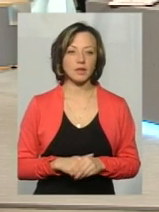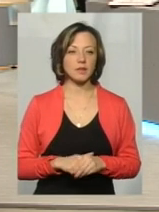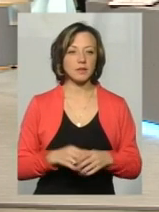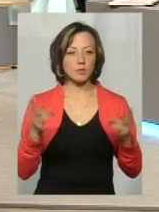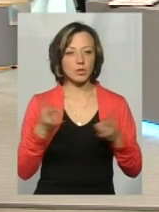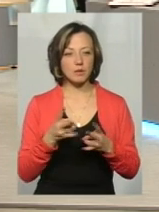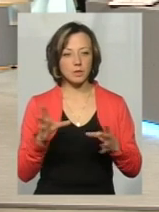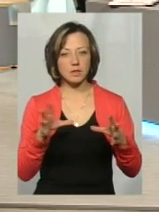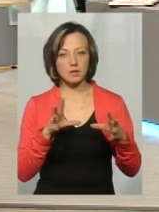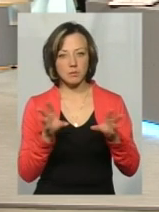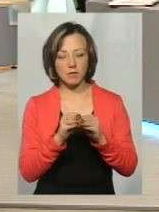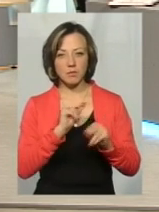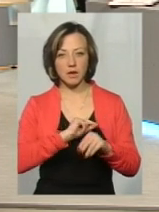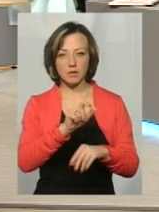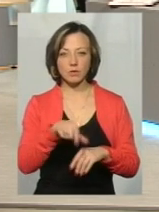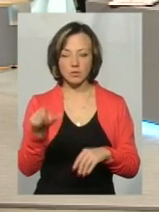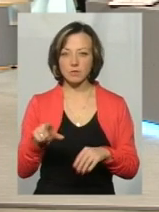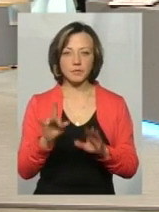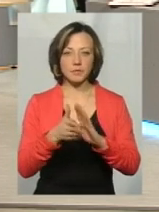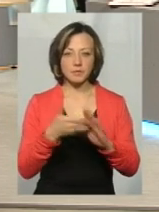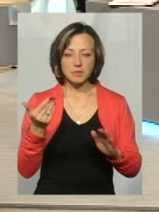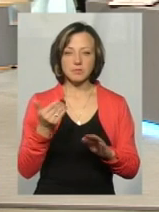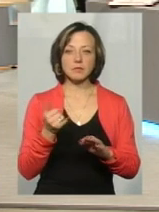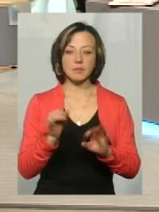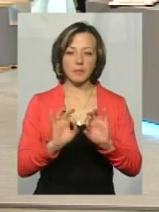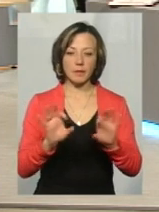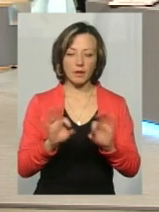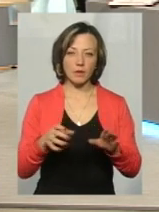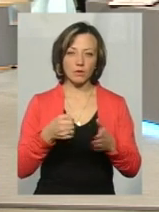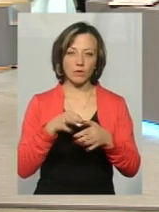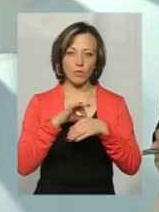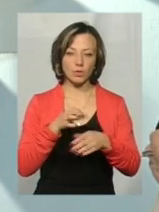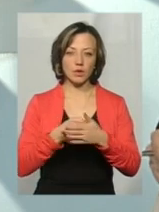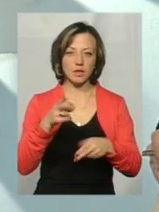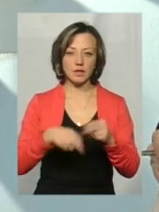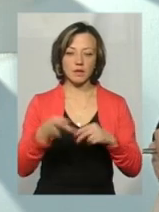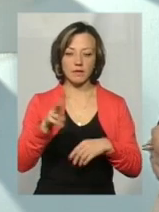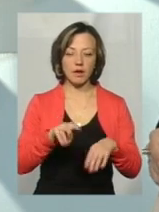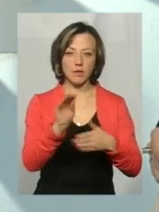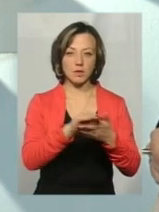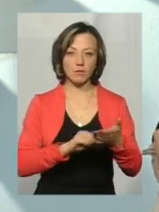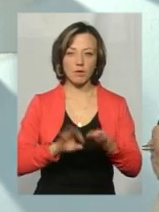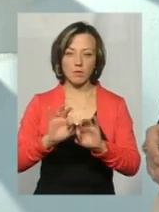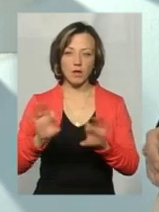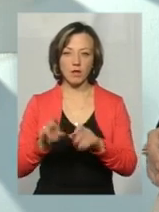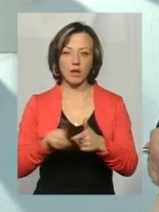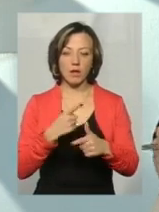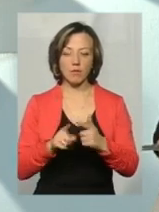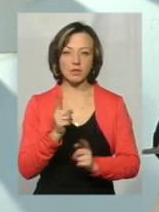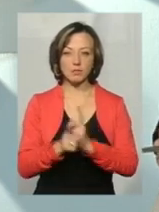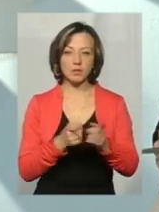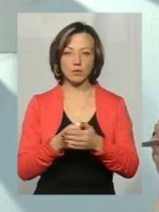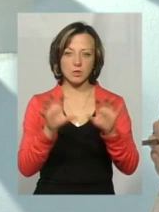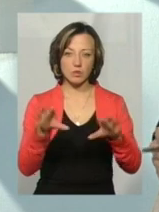потрібно або співпраця з громадою, щоб вони все ж таки не тільки викликали, а ще й доводили діло до кінця, саме давали два пояснення. Або зміни до законодавства,